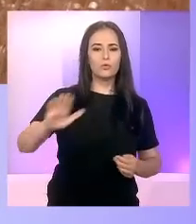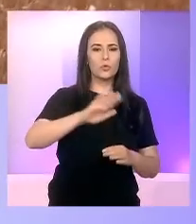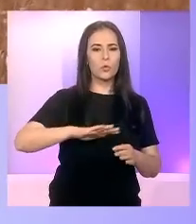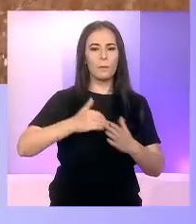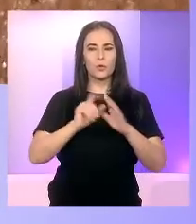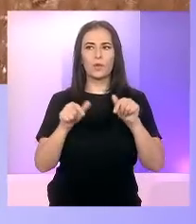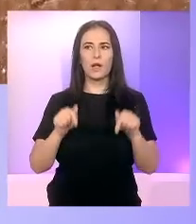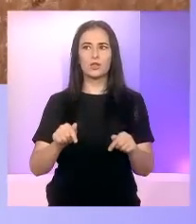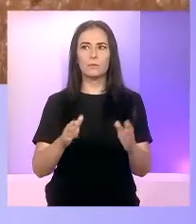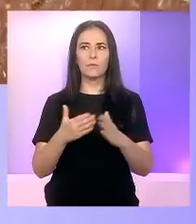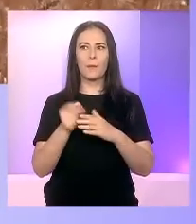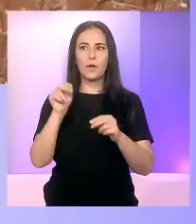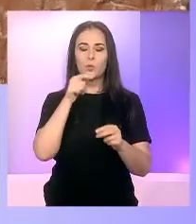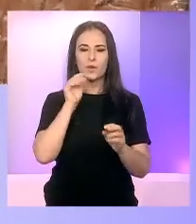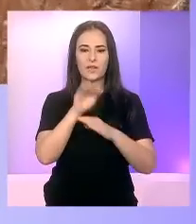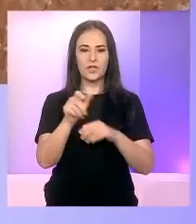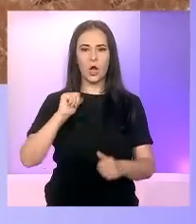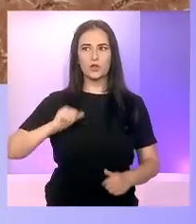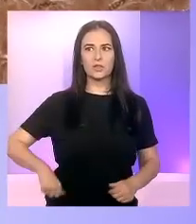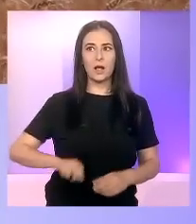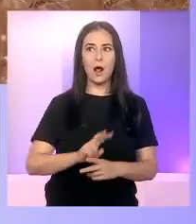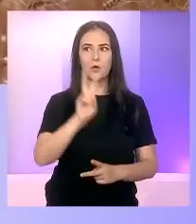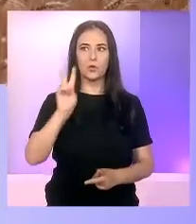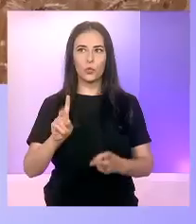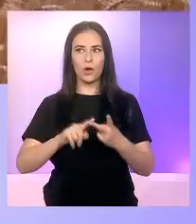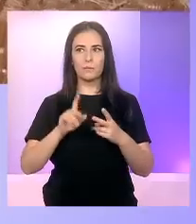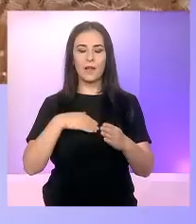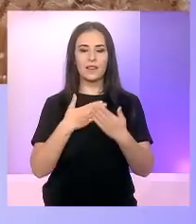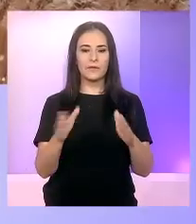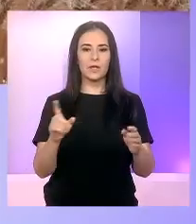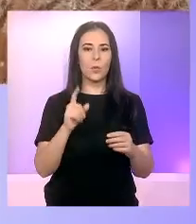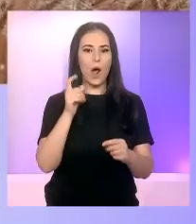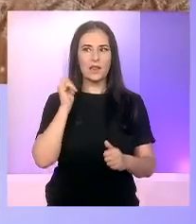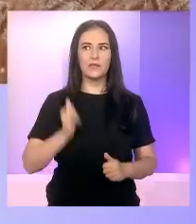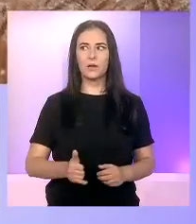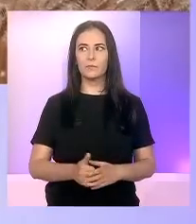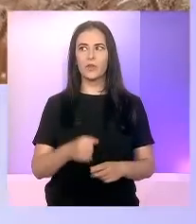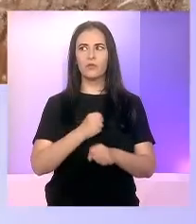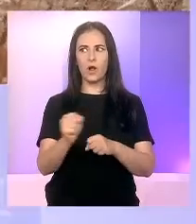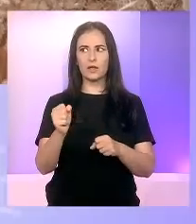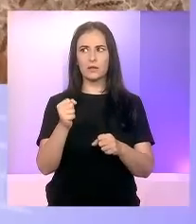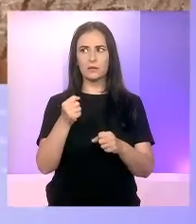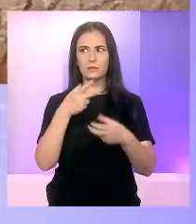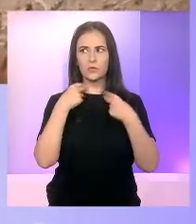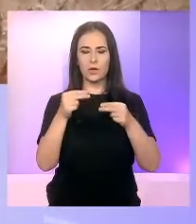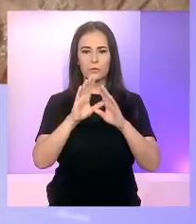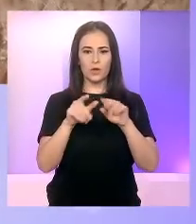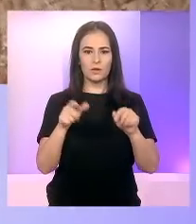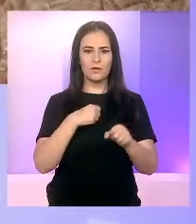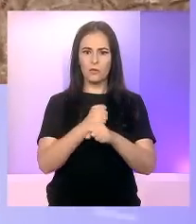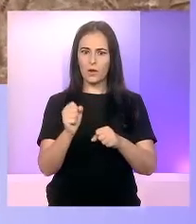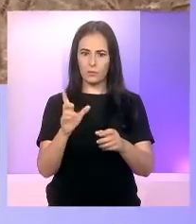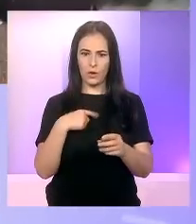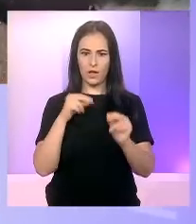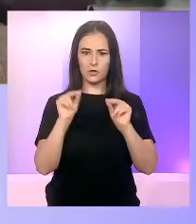manifestă interesul, că toți doresc să vină în Constanța brusc, subit și dintr-o dată, fără a fi ironic. Foarte, foarte scurt, Cezar Gheorghe, se poate